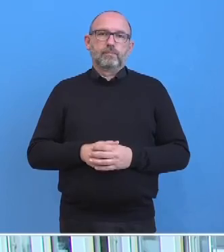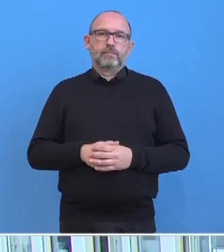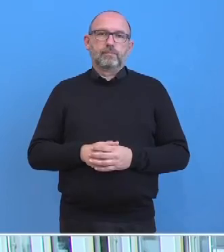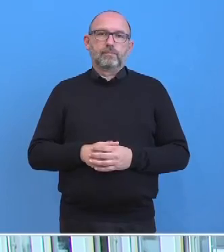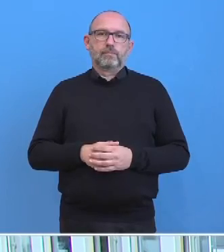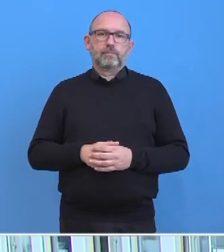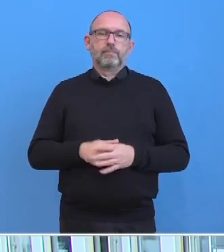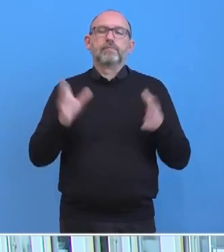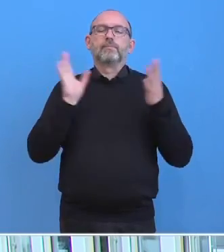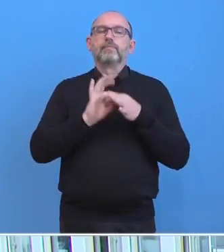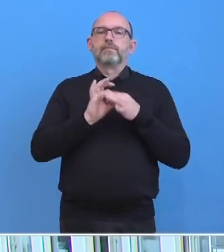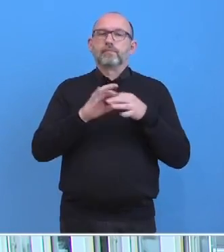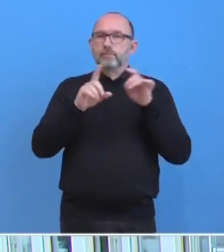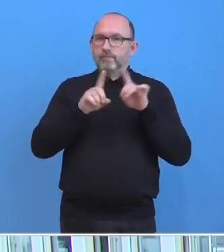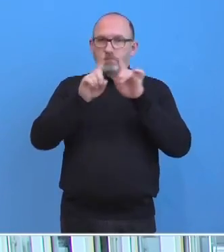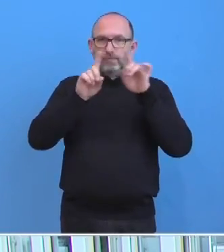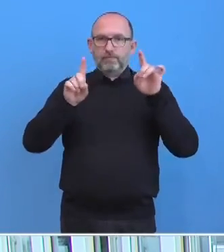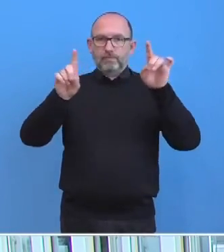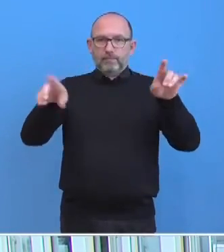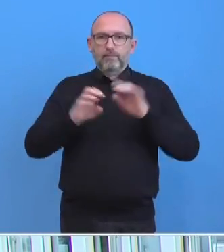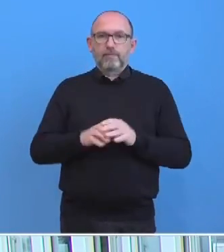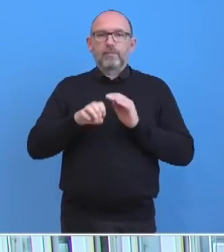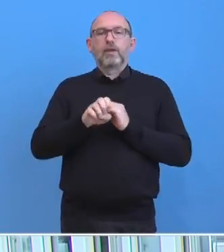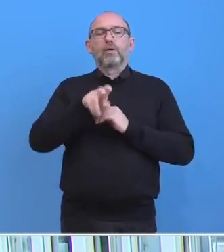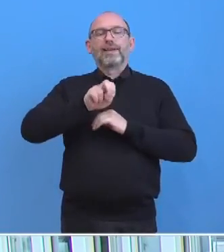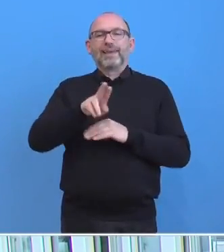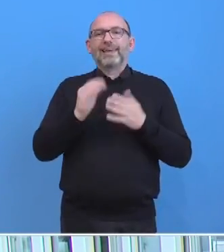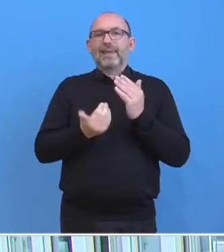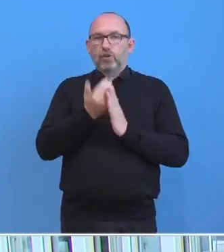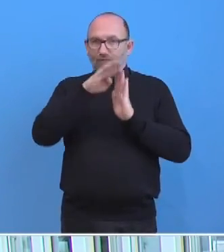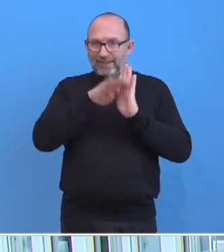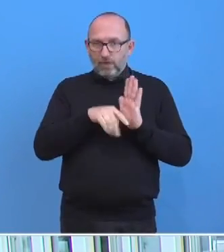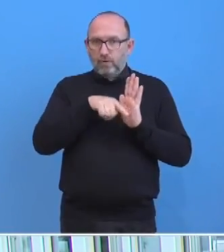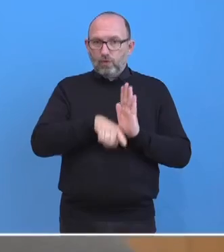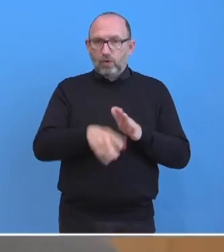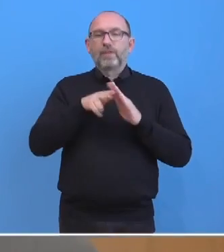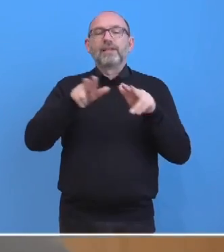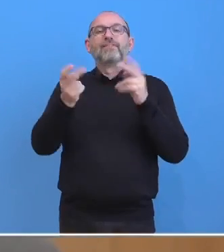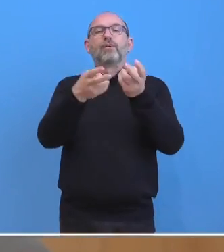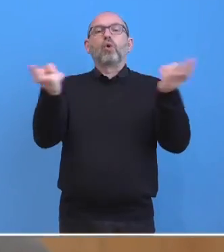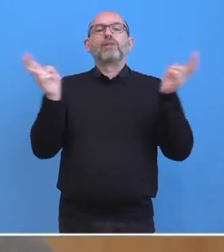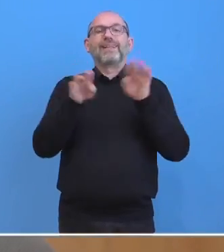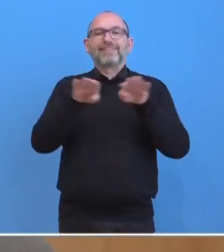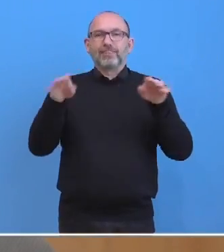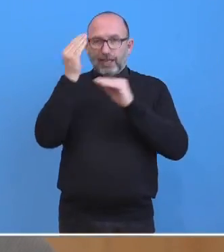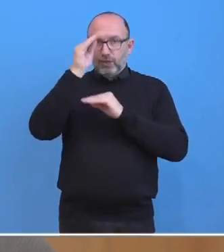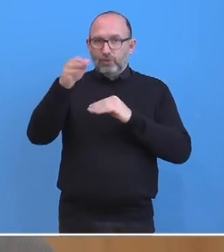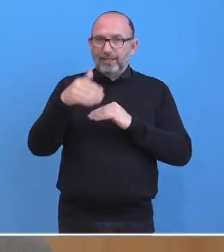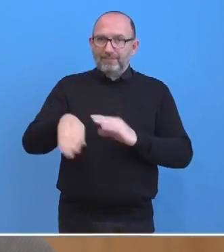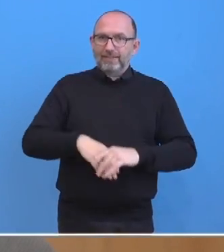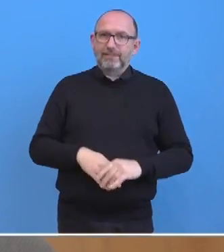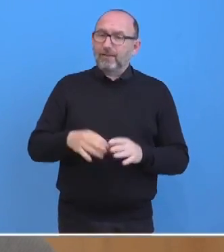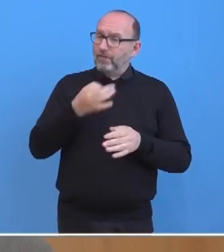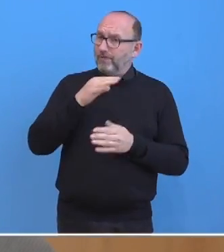Im Zusammenhang mit der EEG-Novellierung hat das Wirtschaftsministerium einen runden Tisch angekündigt, um die Frage des